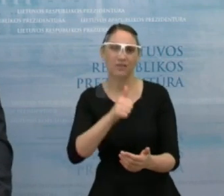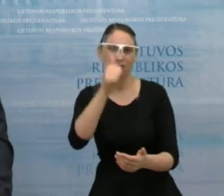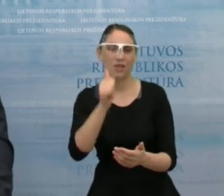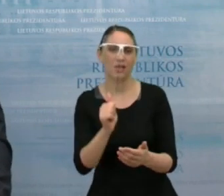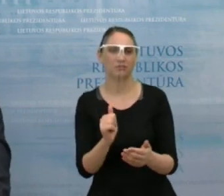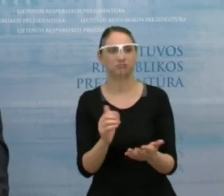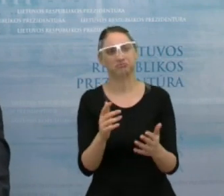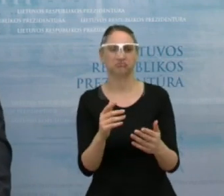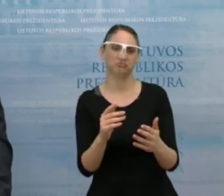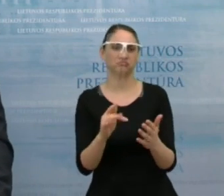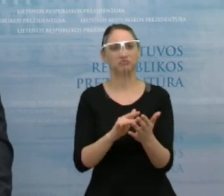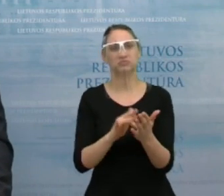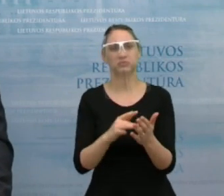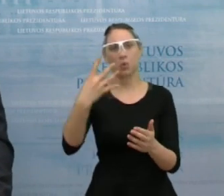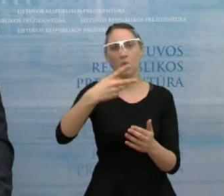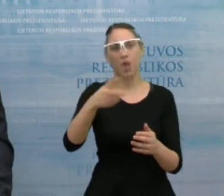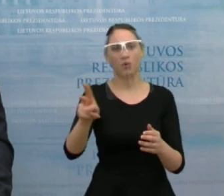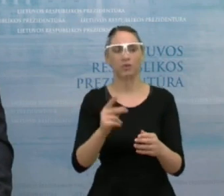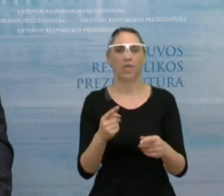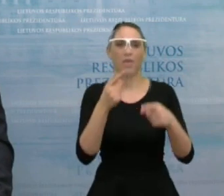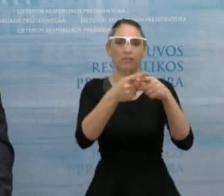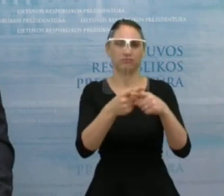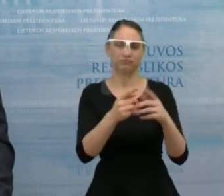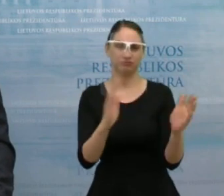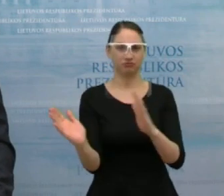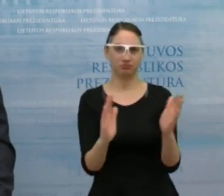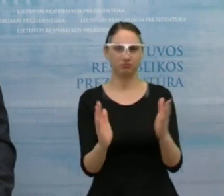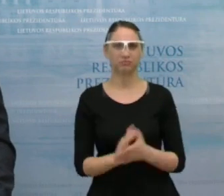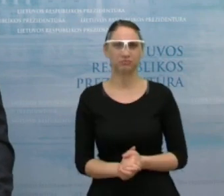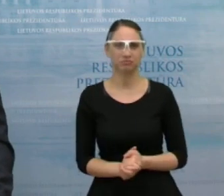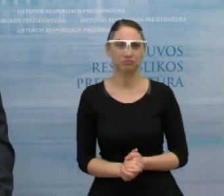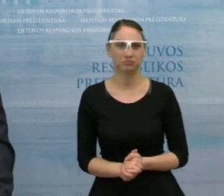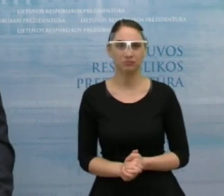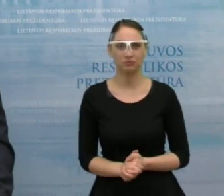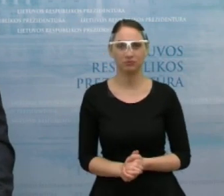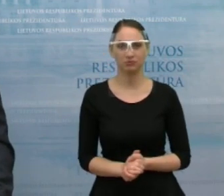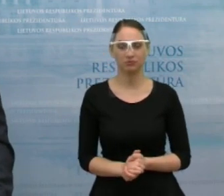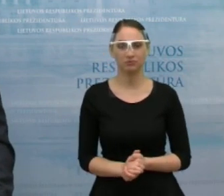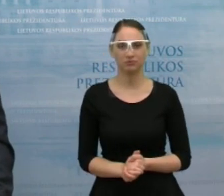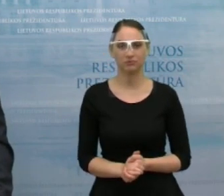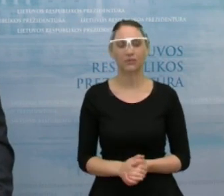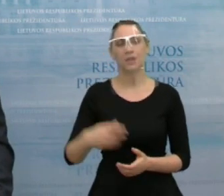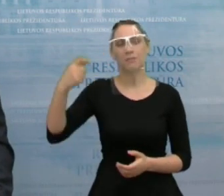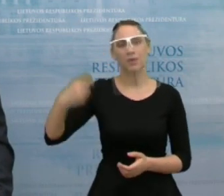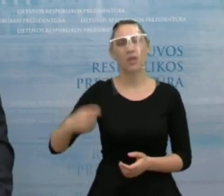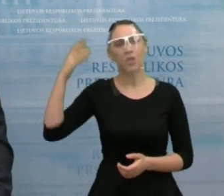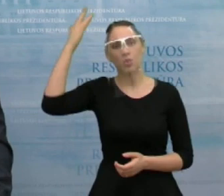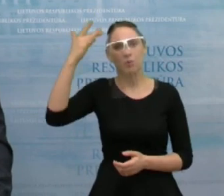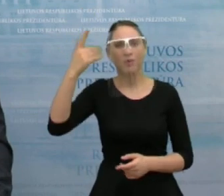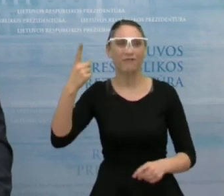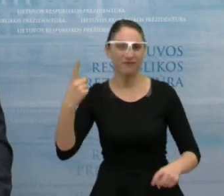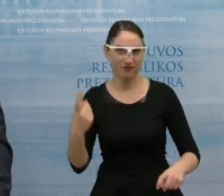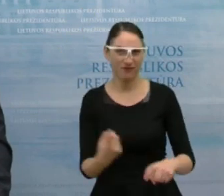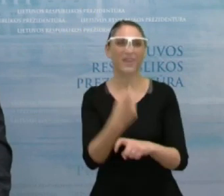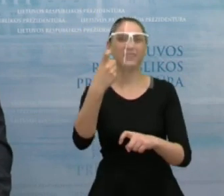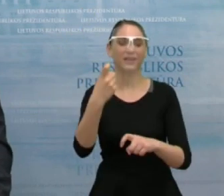pozityvus dalykas. Be jokios abijonės, prezidento nuomonė tos trumpalaikės vienkartinės išlaidos, jos ir turi